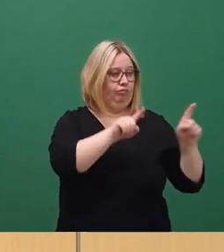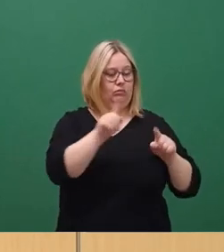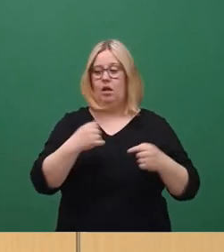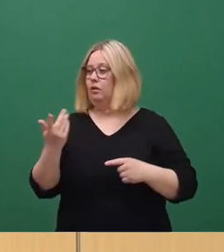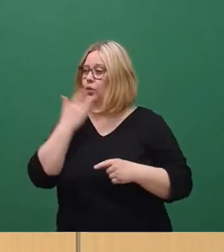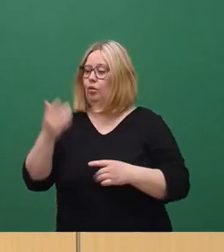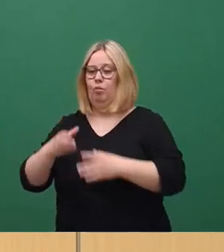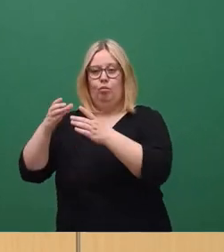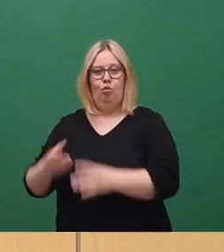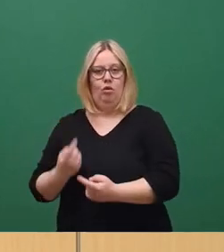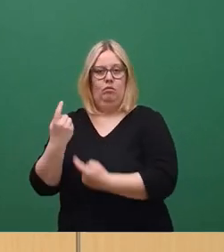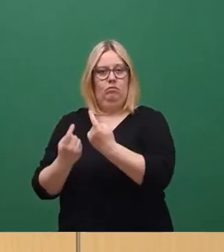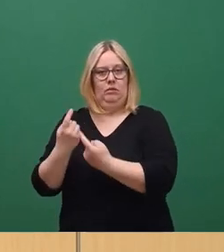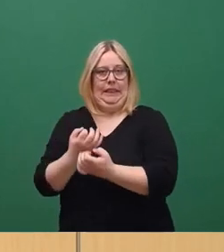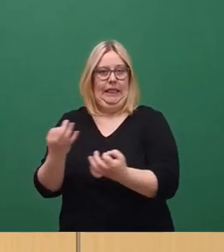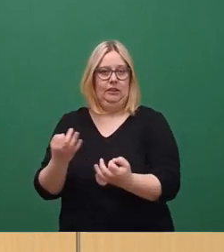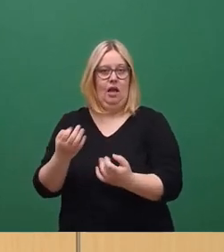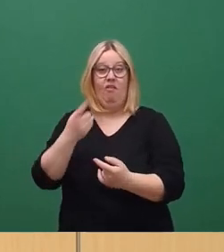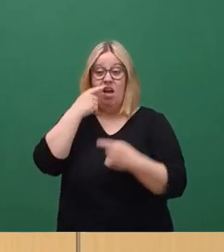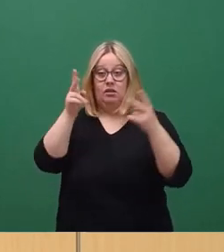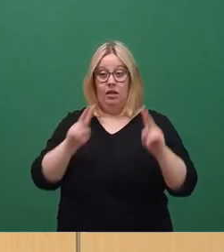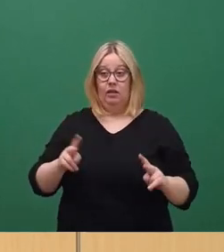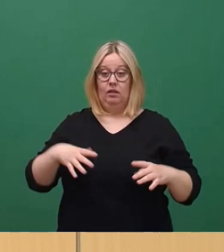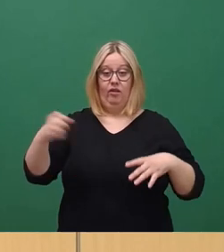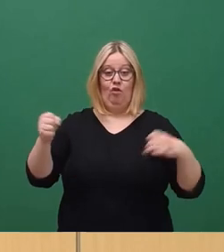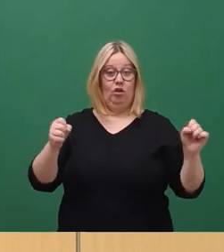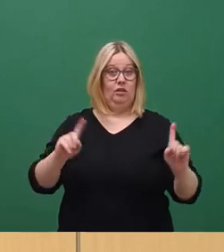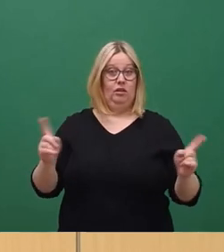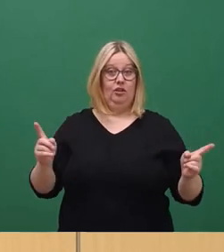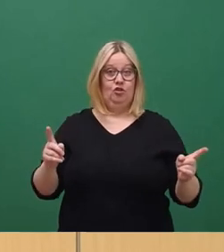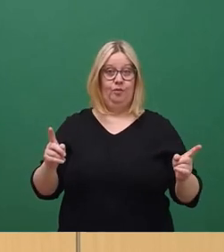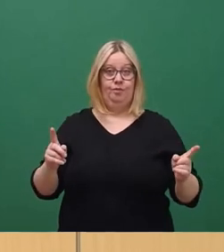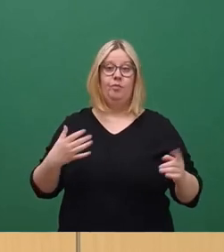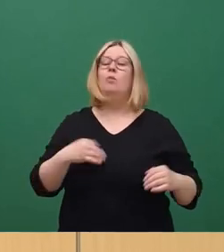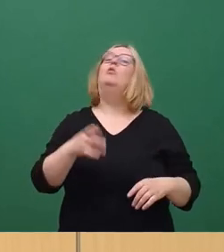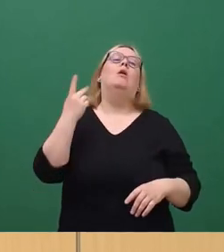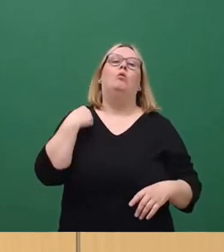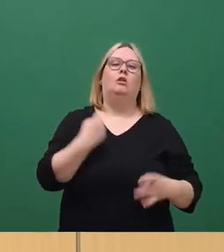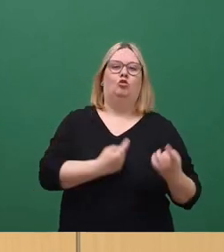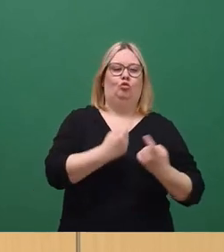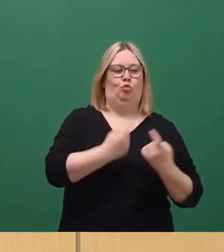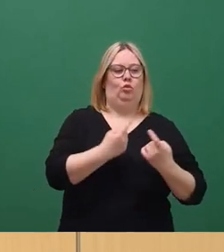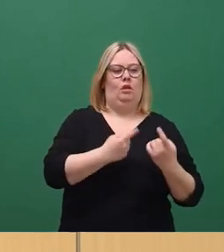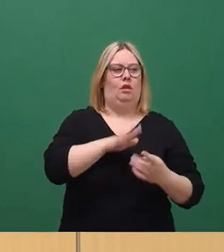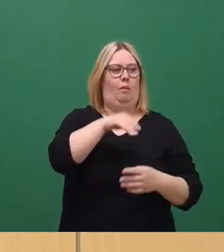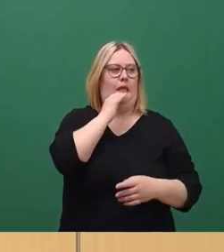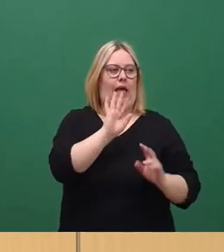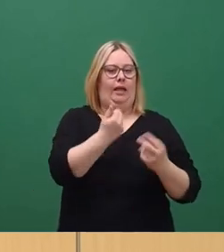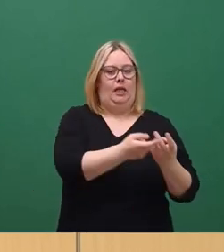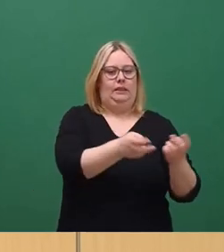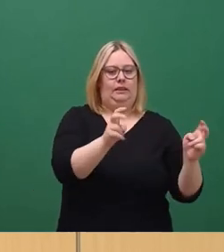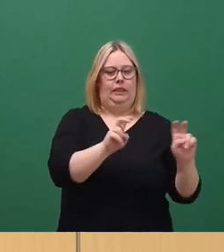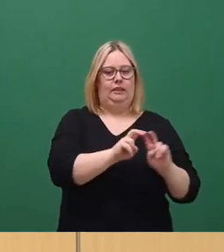Wenn man das wieder saniert, dann ist aber noch nie alles gewonnen. Aber auch an dem, der Sprudel saß gestern jedenfalls nachmittags niemand. Mir ist bloß ein Sprayer